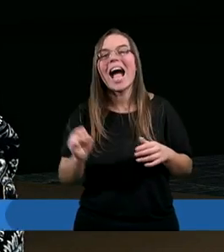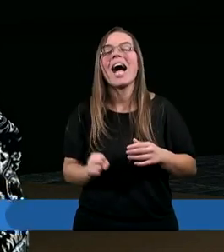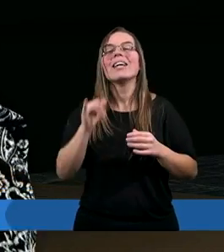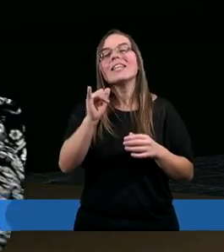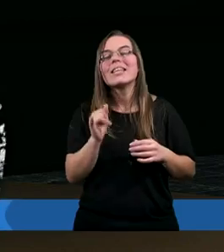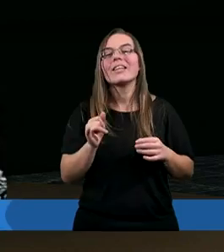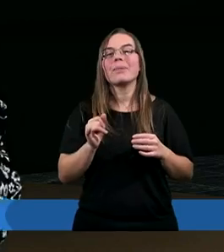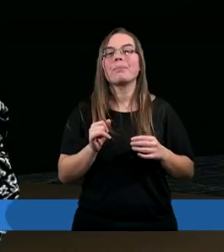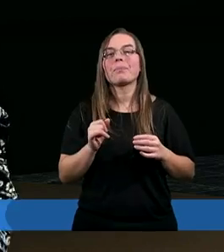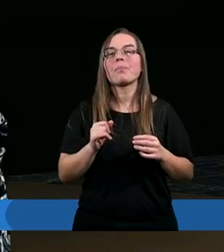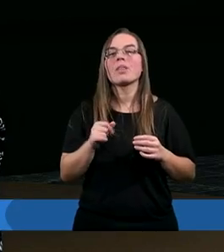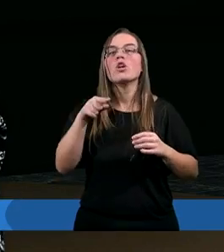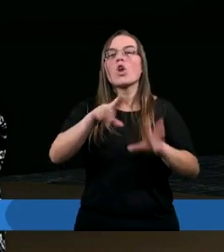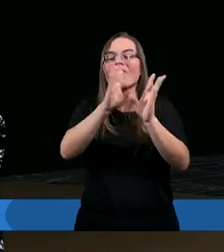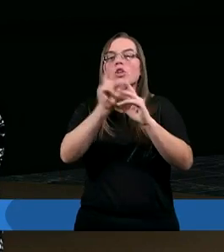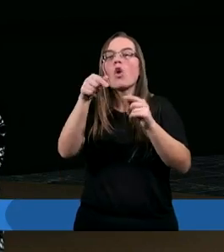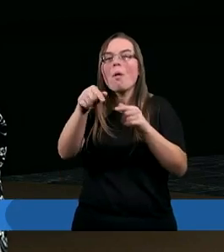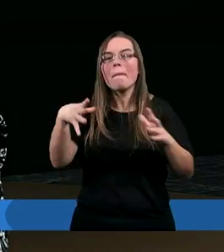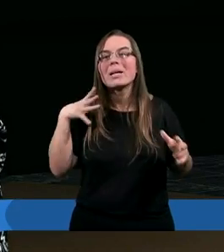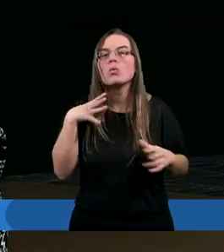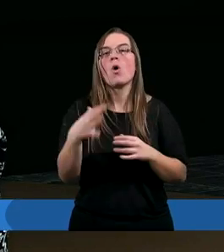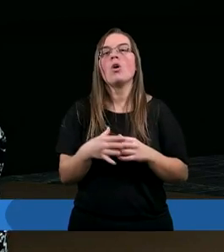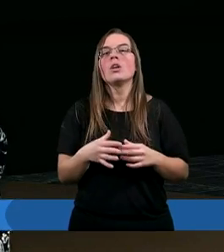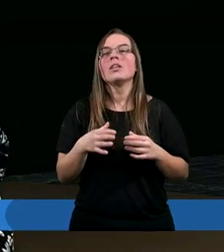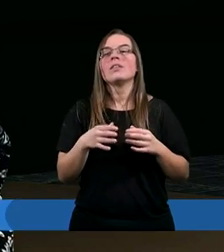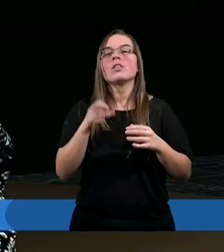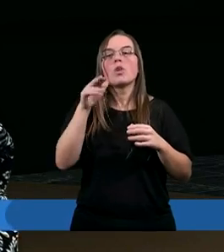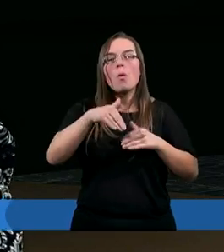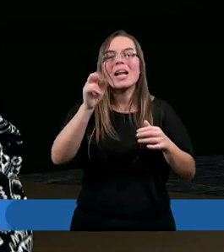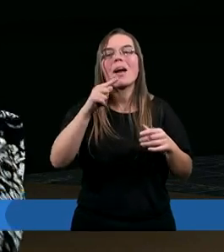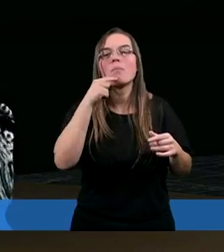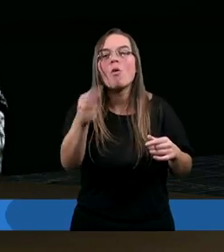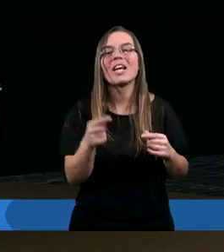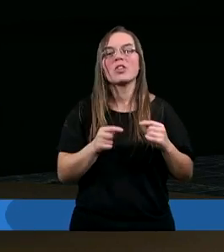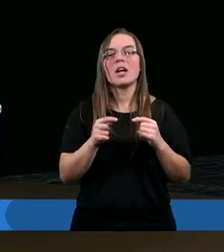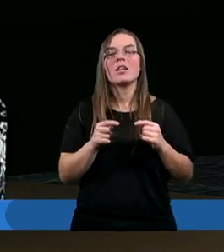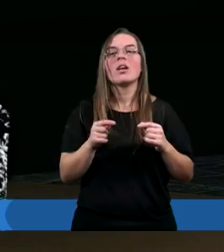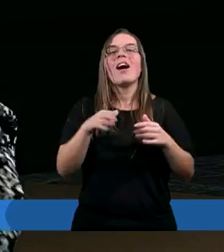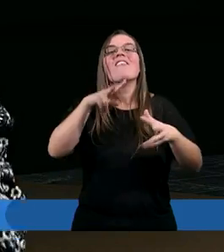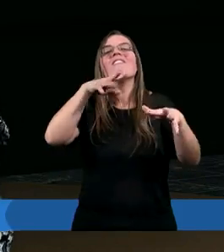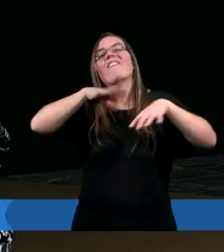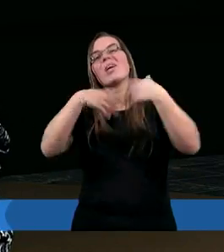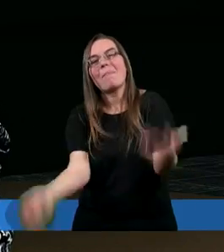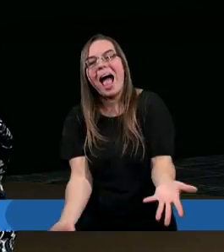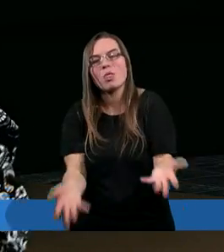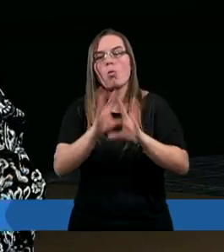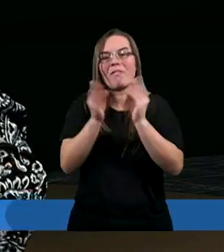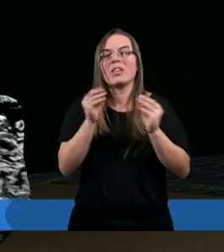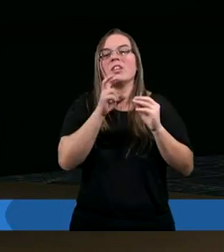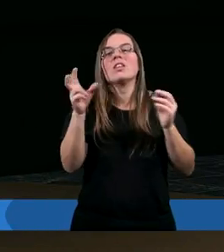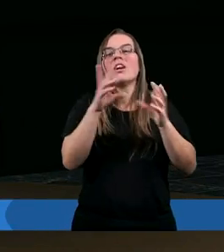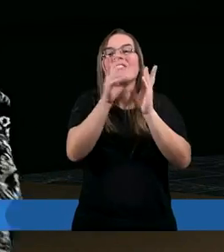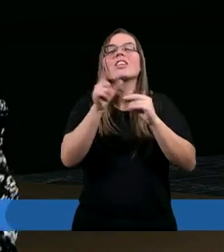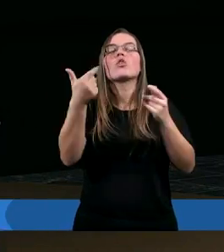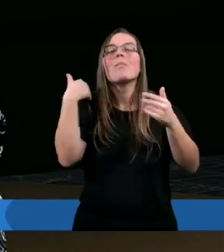i to wszystko, co tam było, no jakby tak powiedzieć, wypadło po prostu na nich,